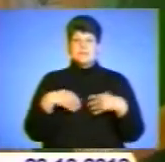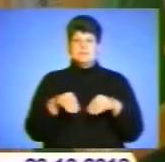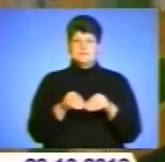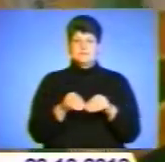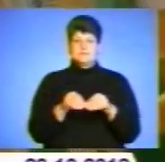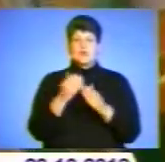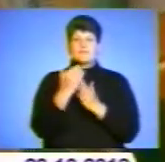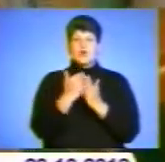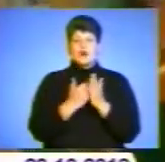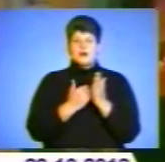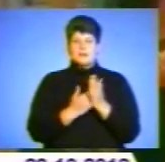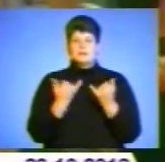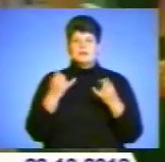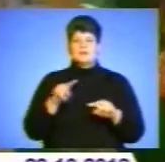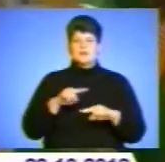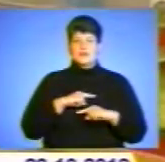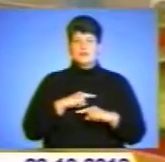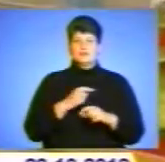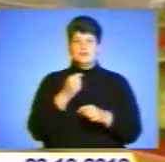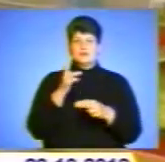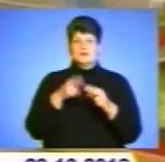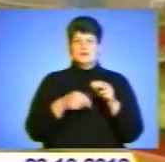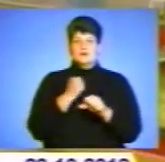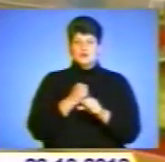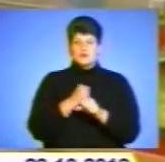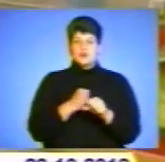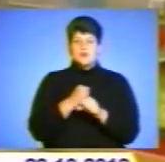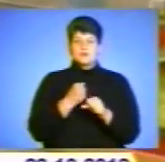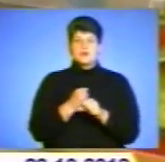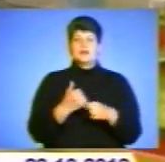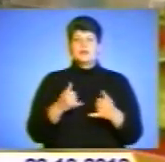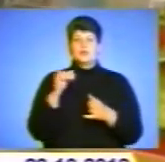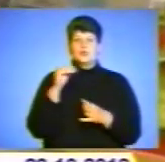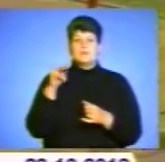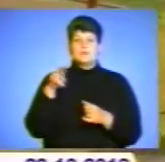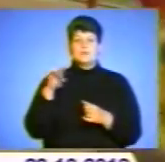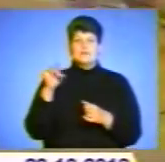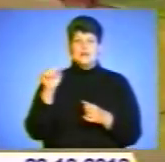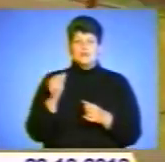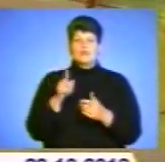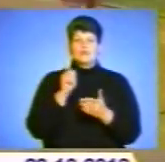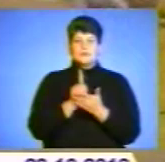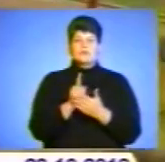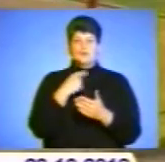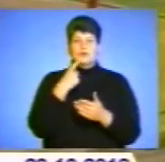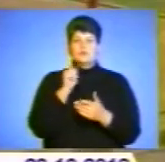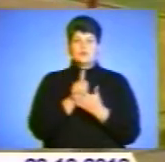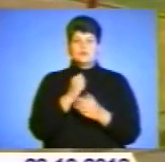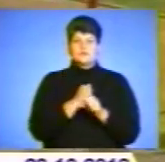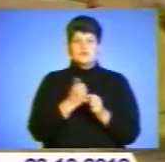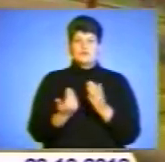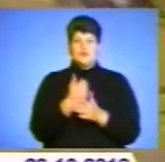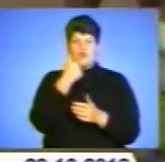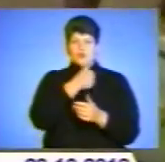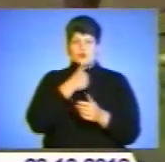Програма на тепер на фінальному етапі розробки, однак, за словами уповноваженого справ дитини Юрія Павленка, вона має запрацювати вже з нового року. У